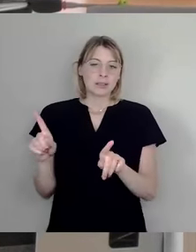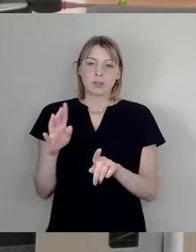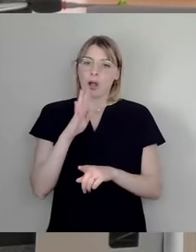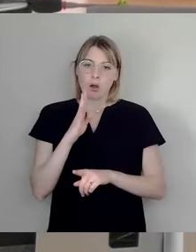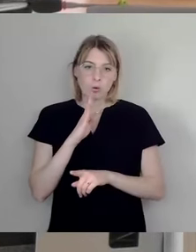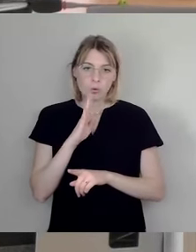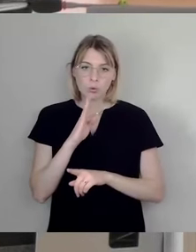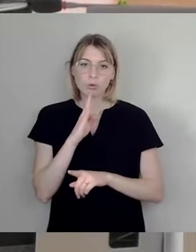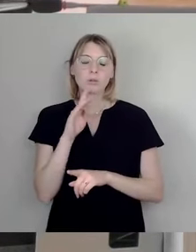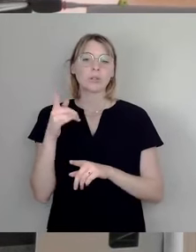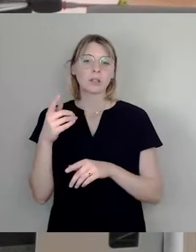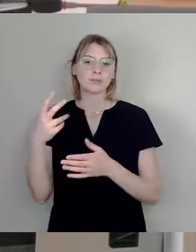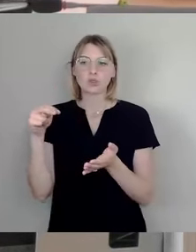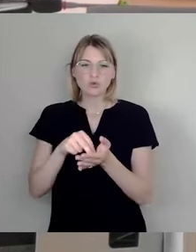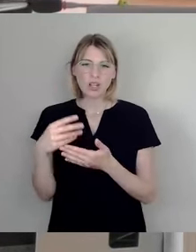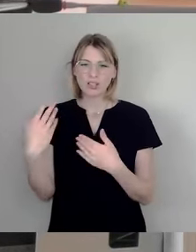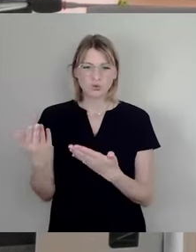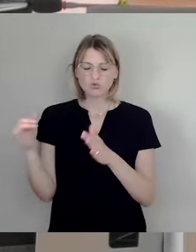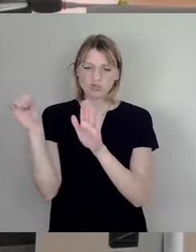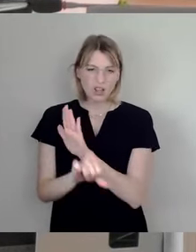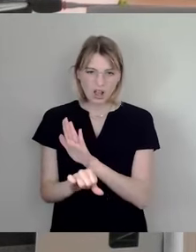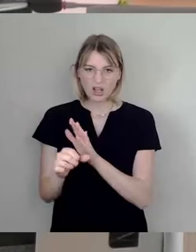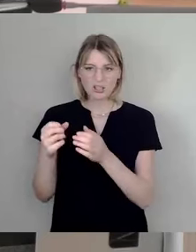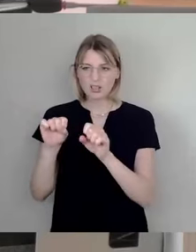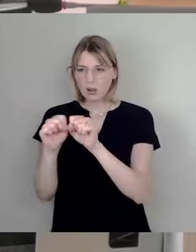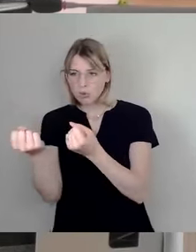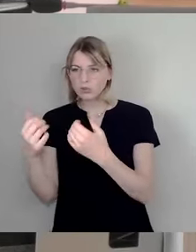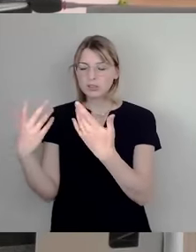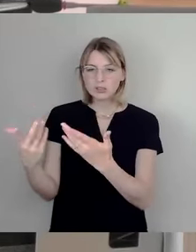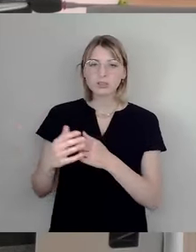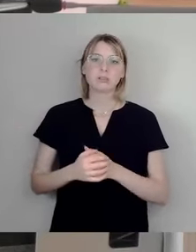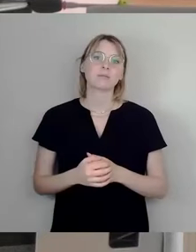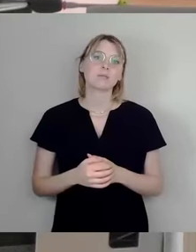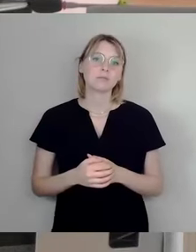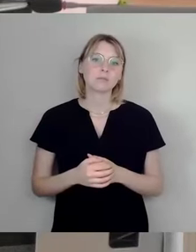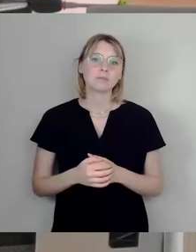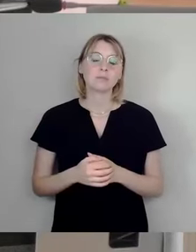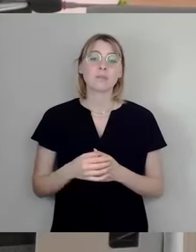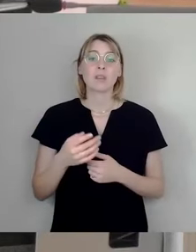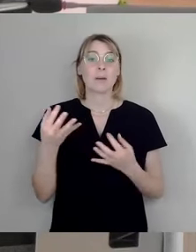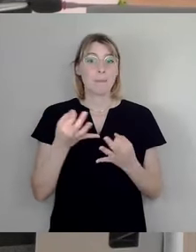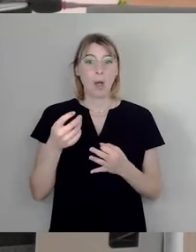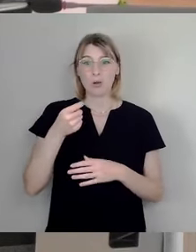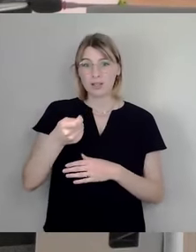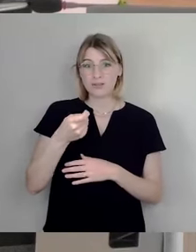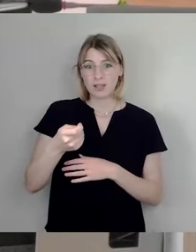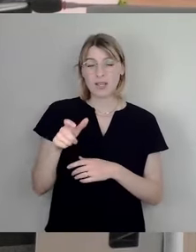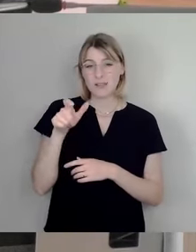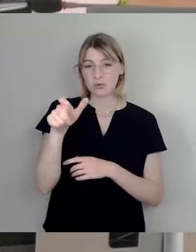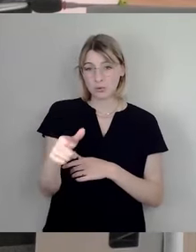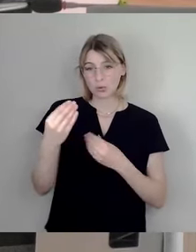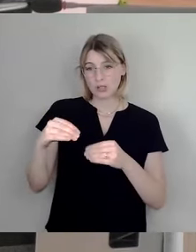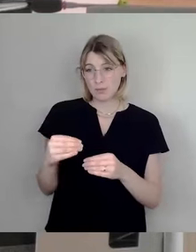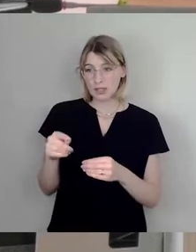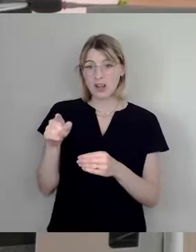Deutschlandweit schätzt das Deutsche Institut für Urbanistik die Investitionsmittel, die notwendig sind, um unsere Brücken auf einen ordentlichen Stand zu